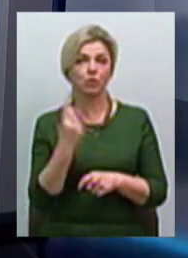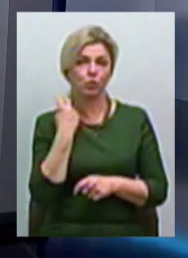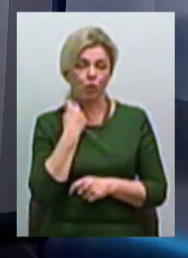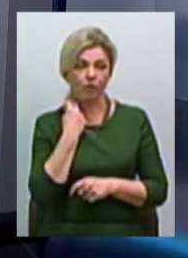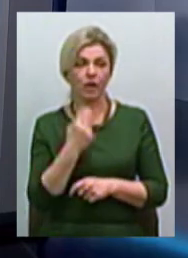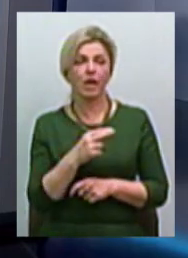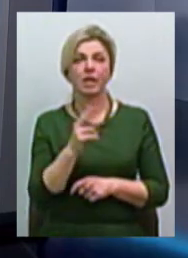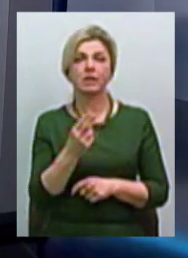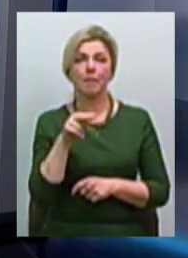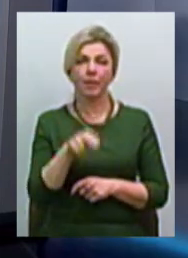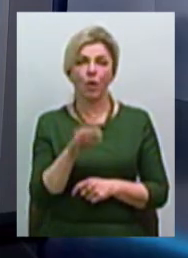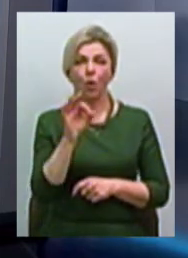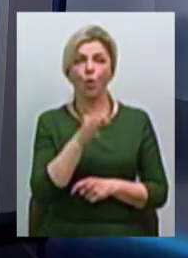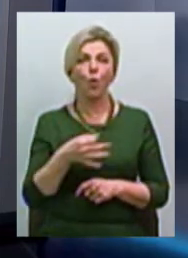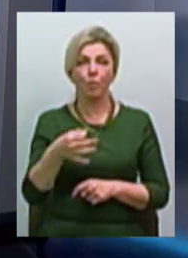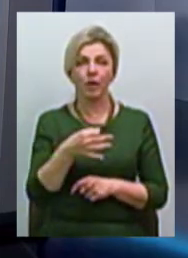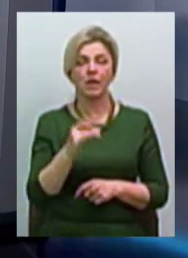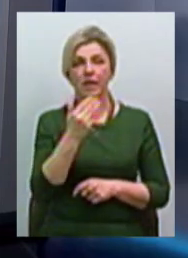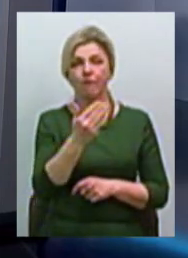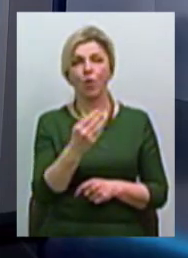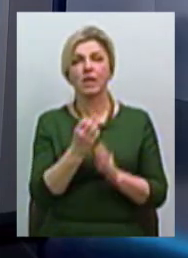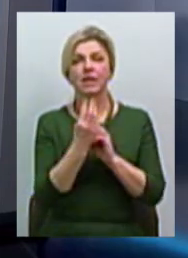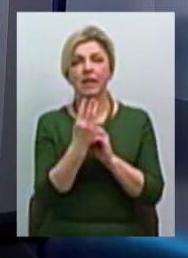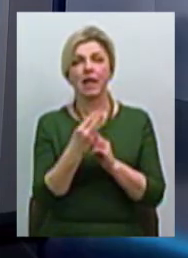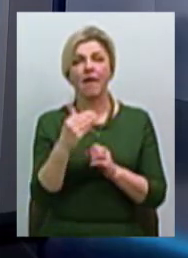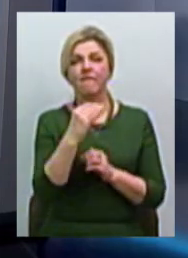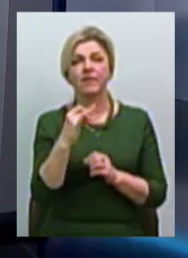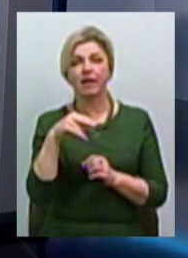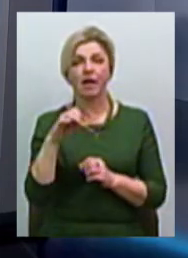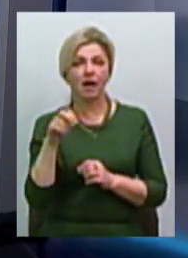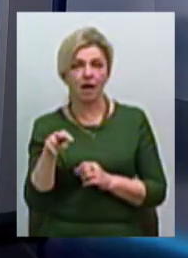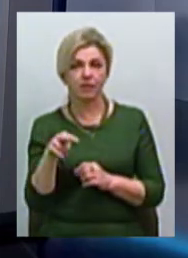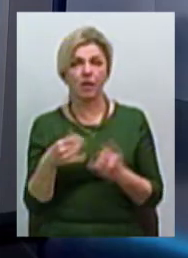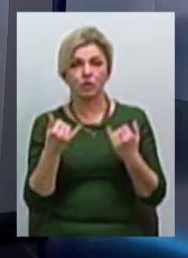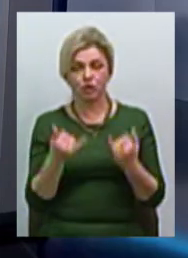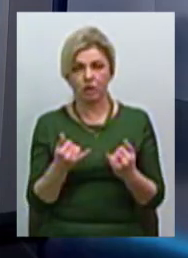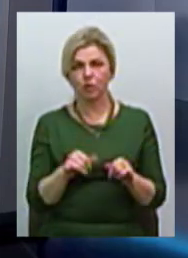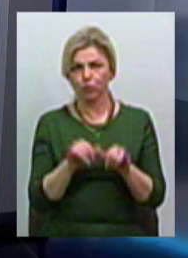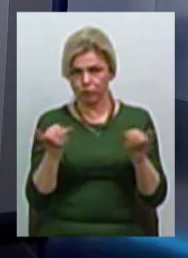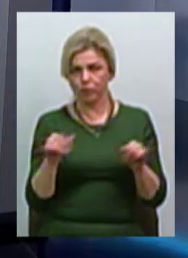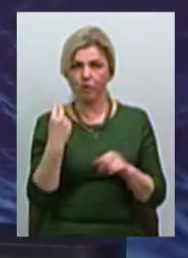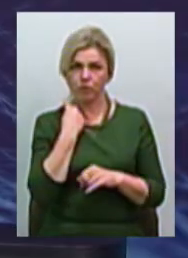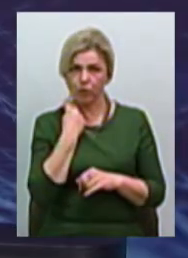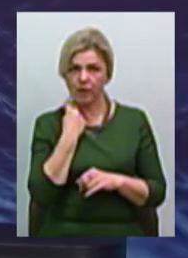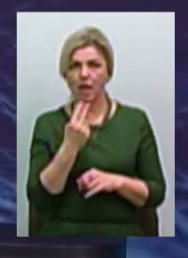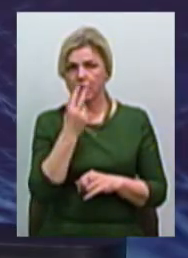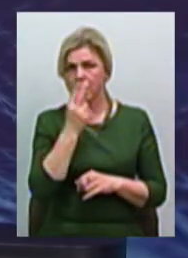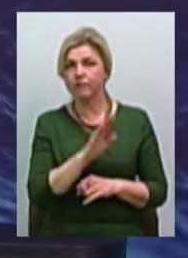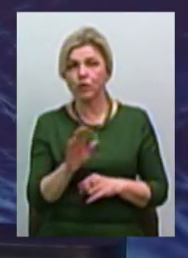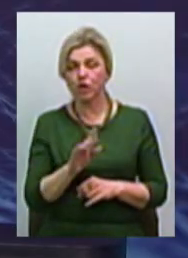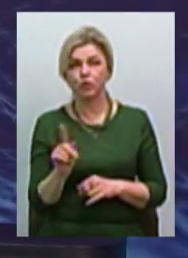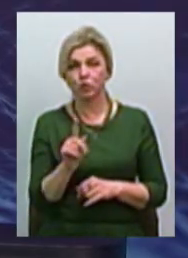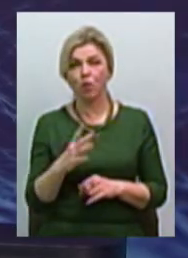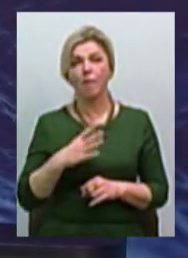облавтодор, і його 13 філій на даний час вона зростає. І незважаючи на те, що